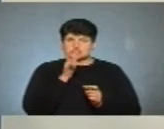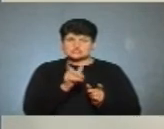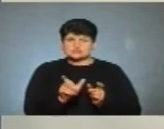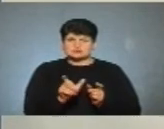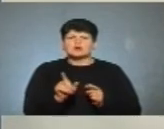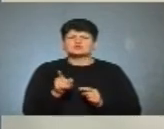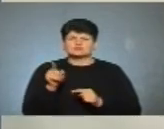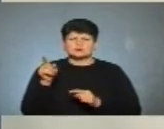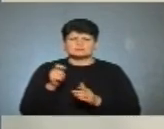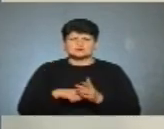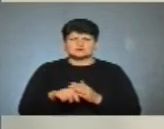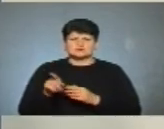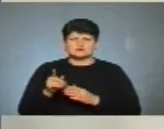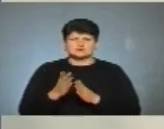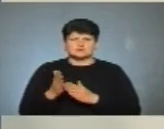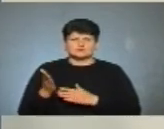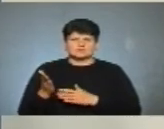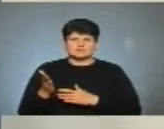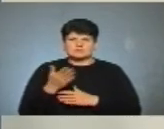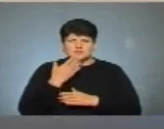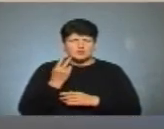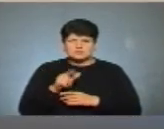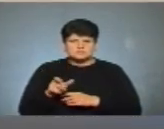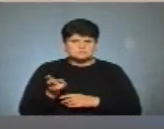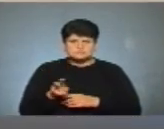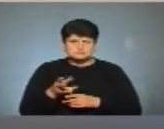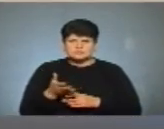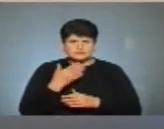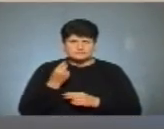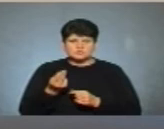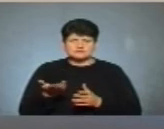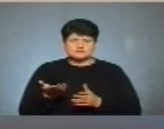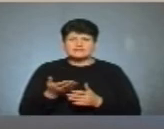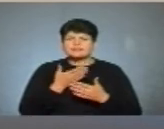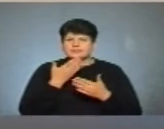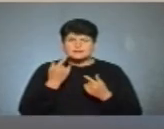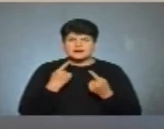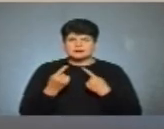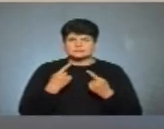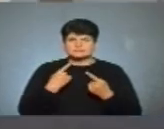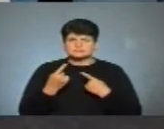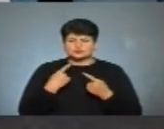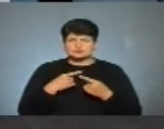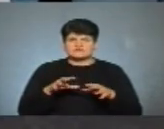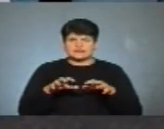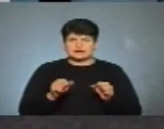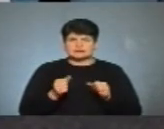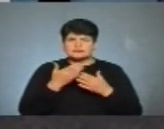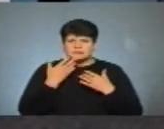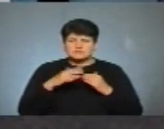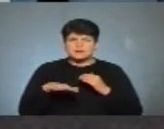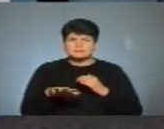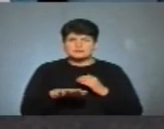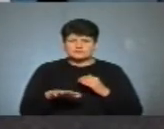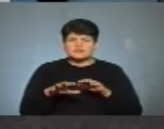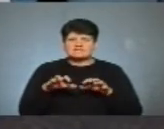нас фінансувалися бібліотеки. Немає відвідувачів, немає фінансування. Немає діалогу з владою, немає цієї платформи,